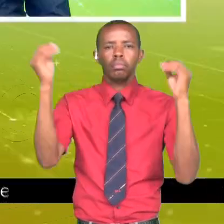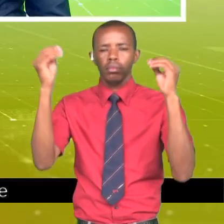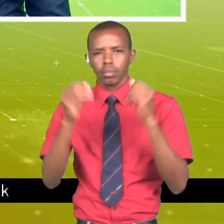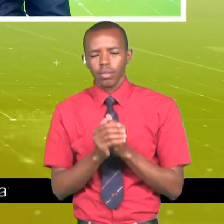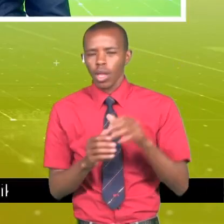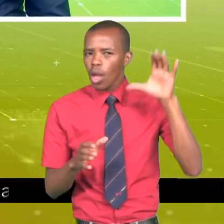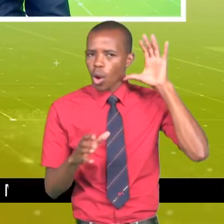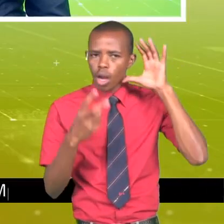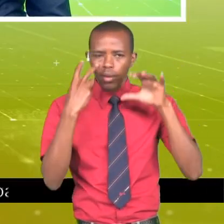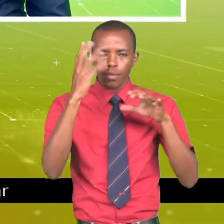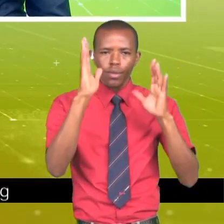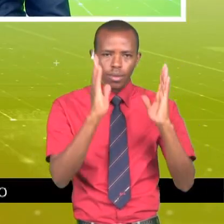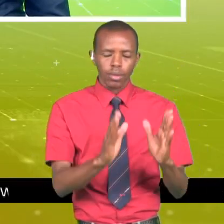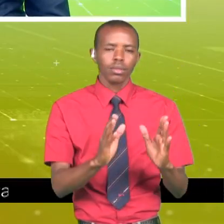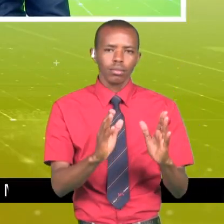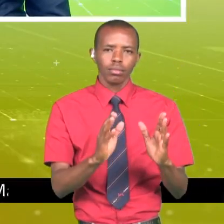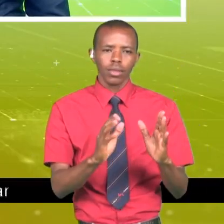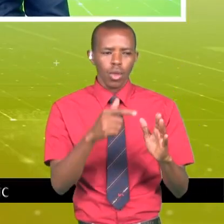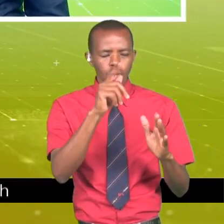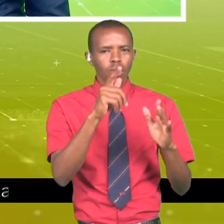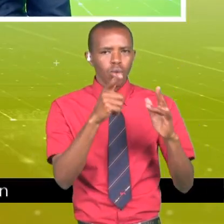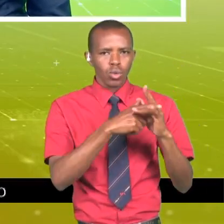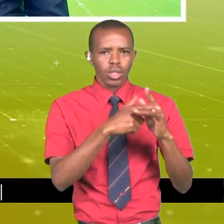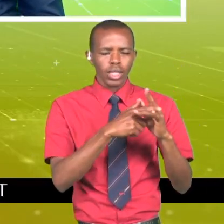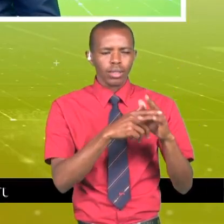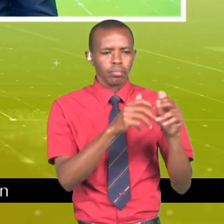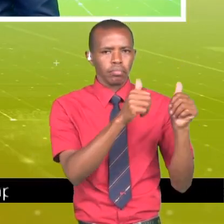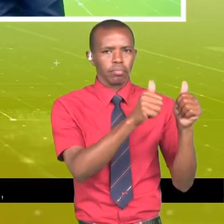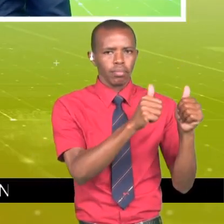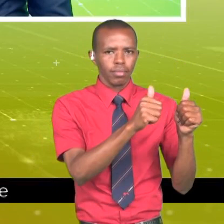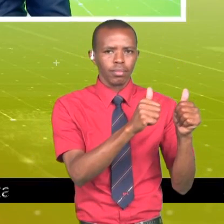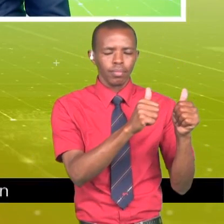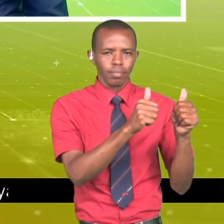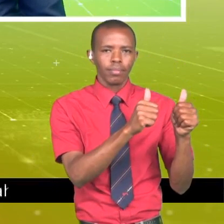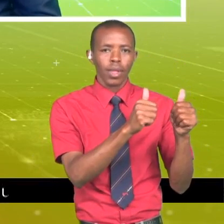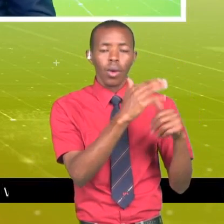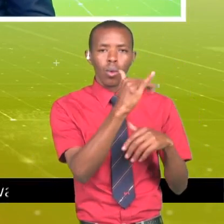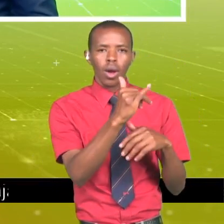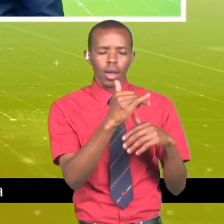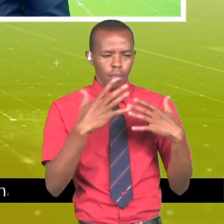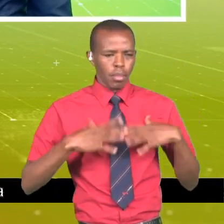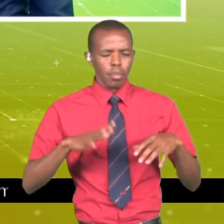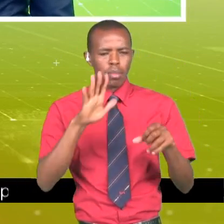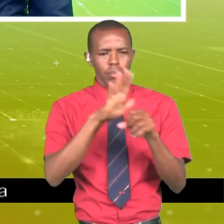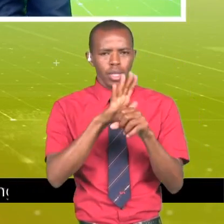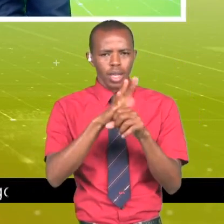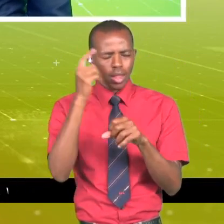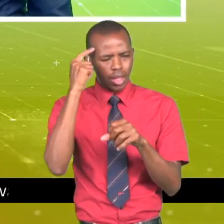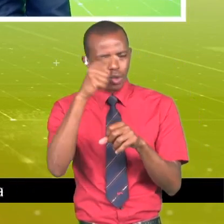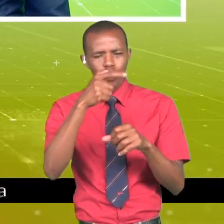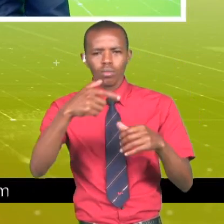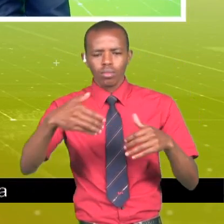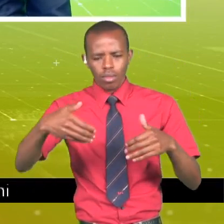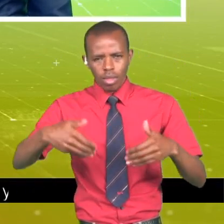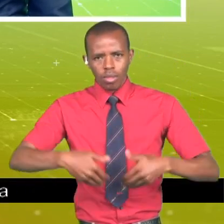unawaskia watazamaji. Wana uliza uli anza na muhe mko, uli anza kwa kupendeza zaidi. Manake wengu wali kuchukulia kuwa ni kijana